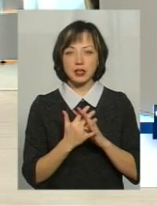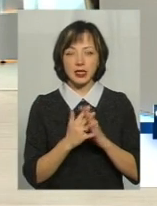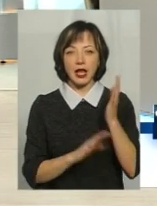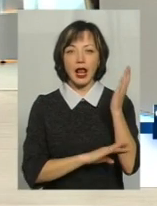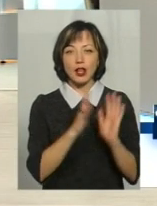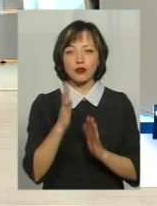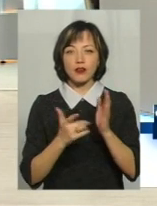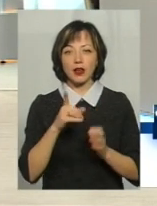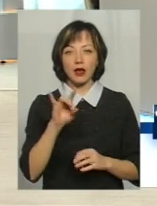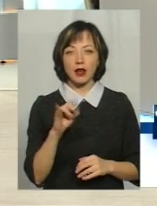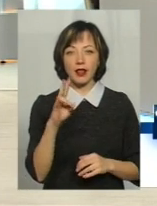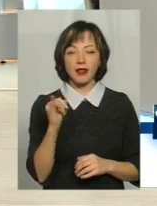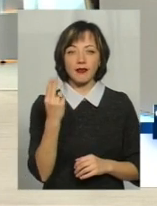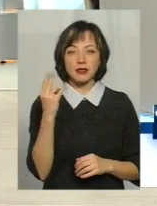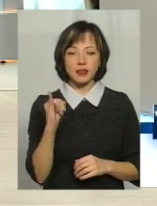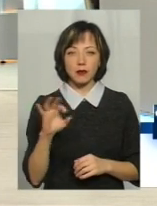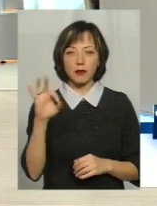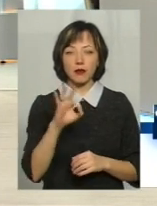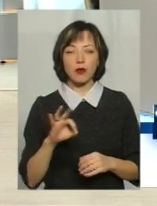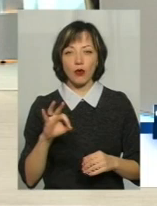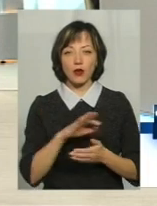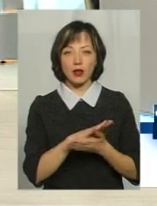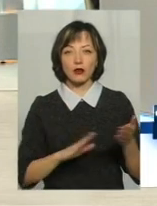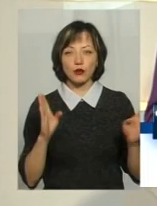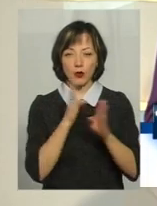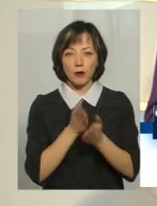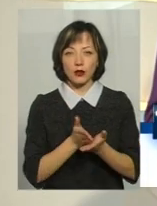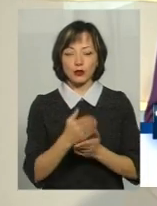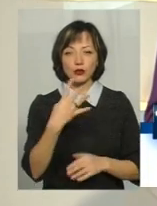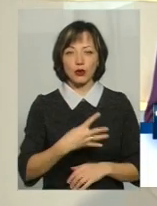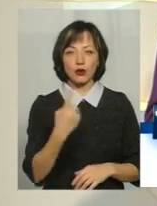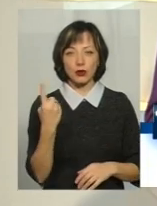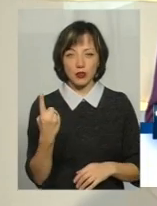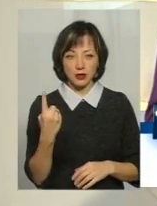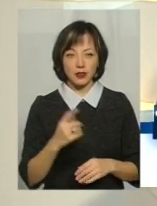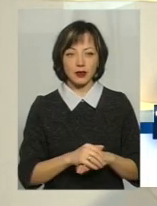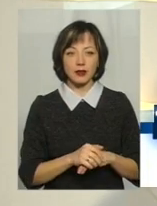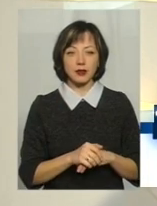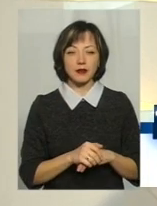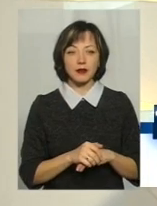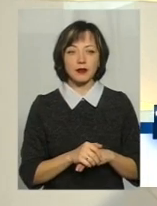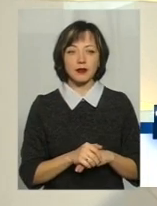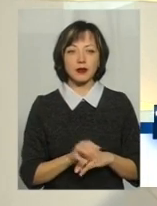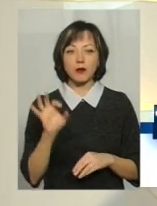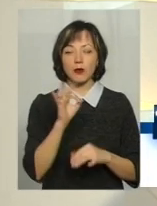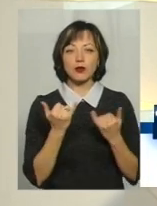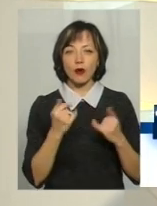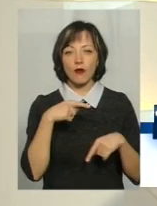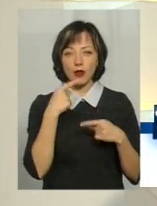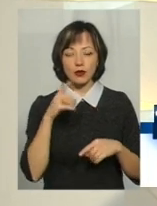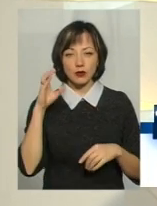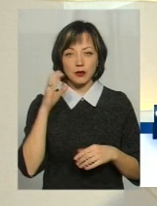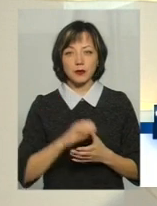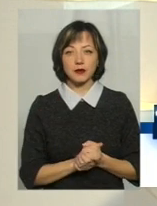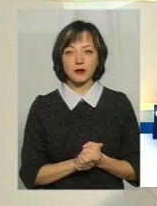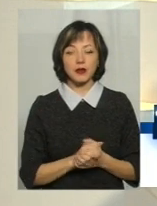-Вінівці на счет подальшої долі маршруту 41. Так, ми щойно про нього говорили, але слухаємо вас.